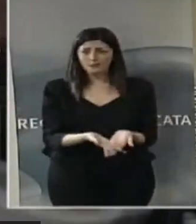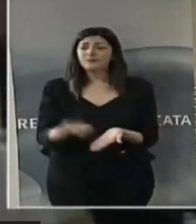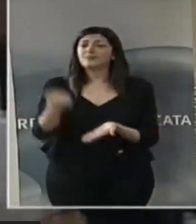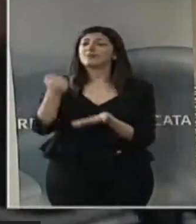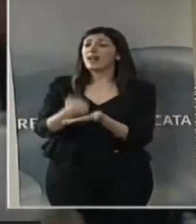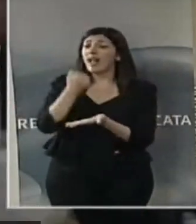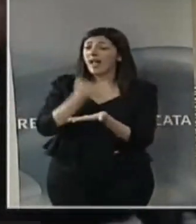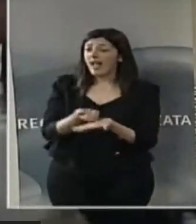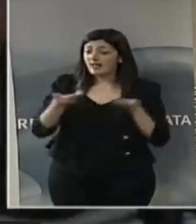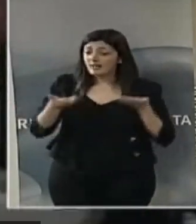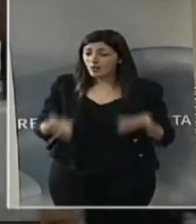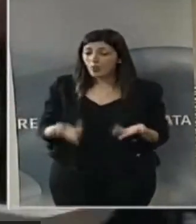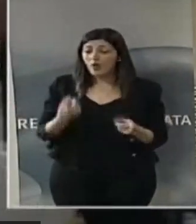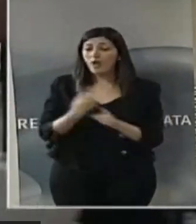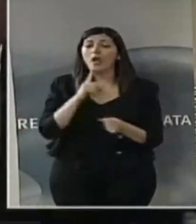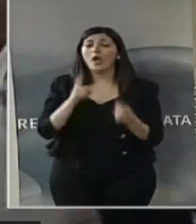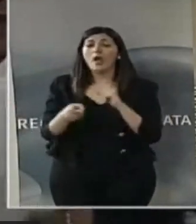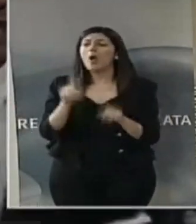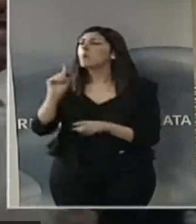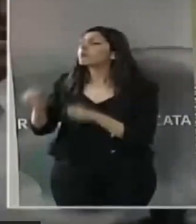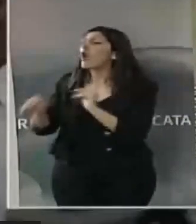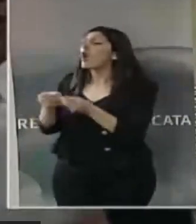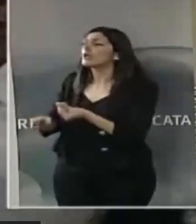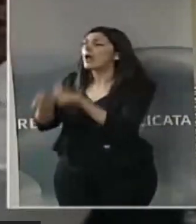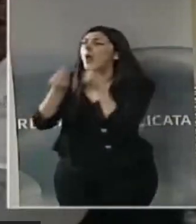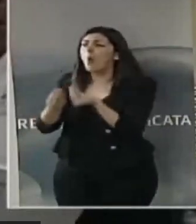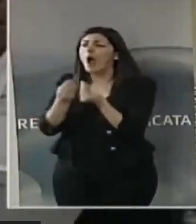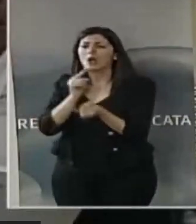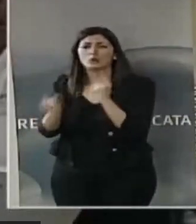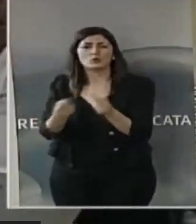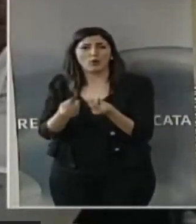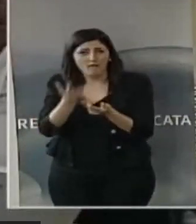atti dobbiamo discutere noi di politiche? me lo volete dire o no?